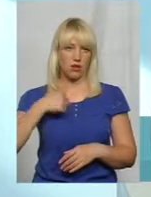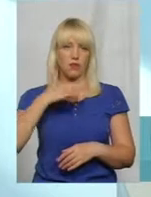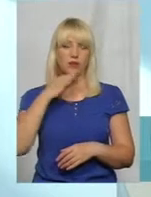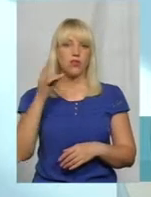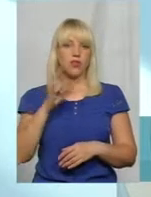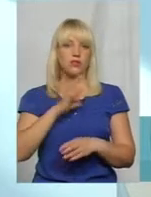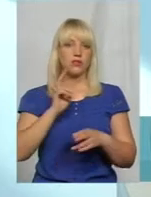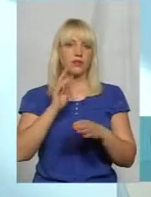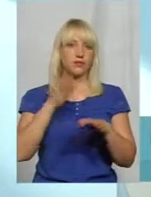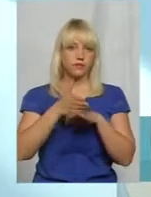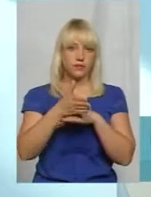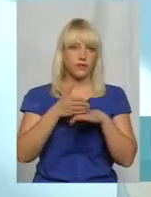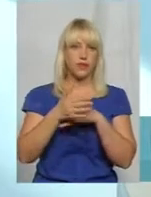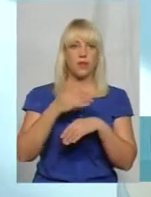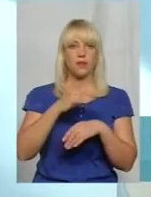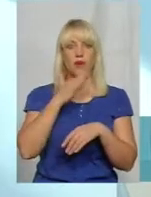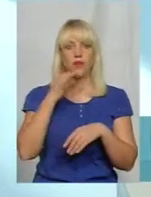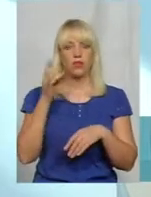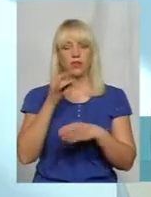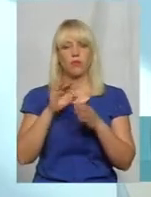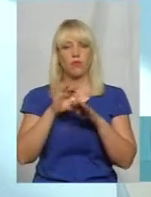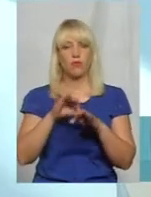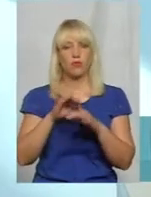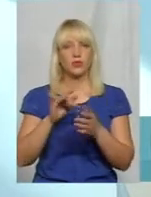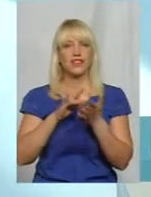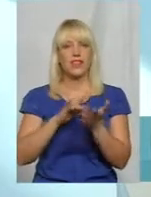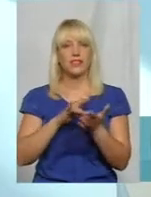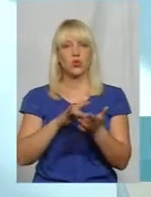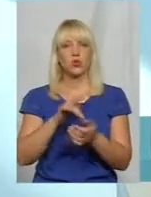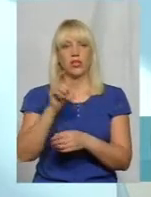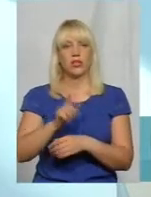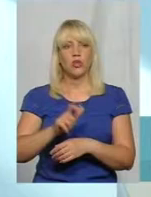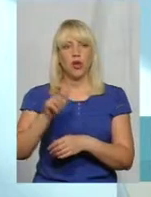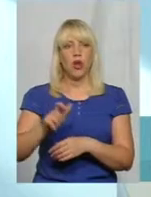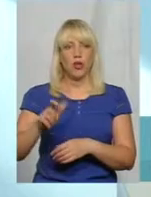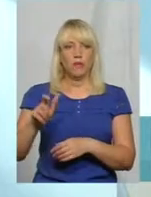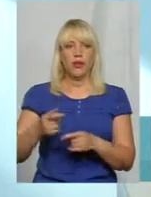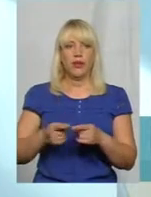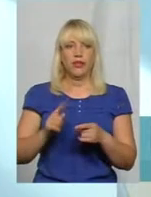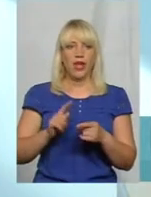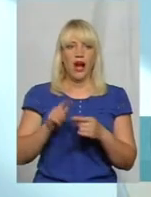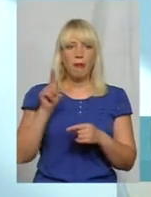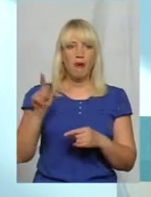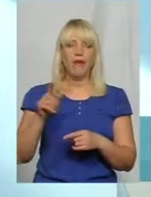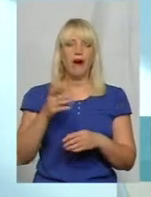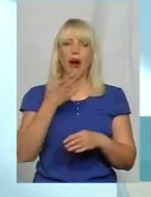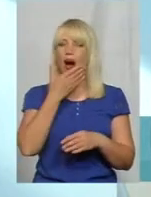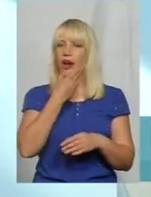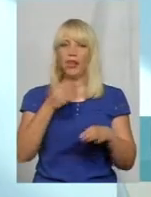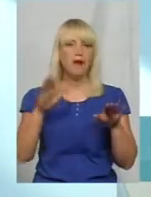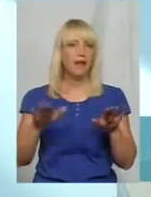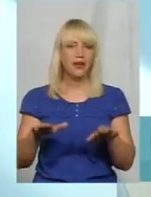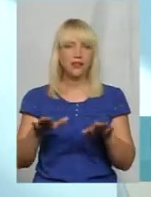там бував, не раз я там проводив екскурсії з людьми. Звичайно, там дуже гарне